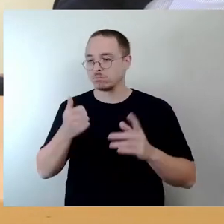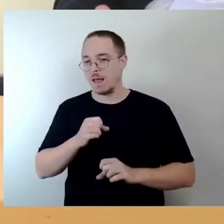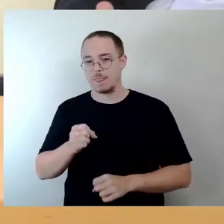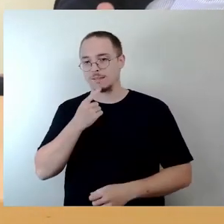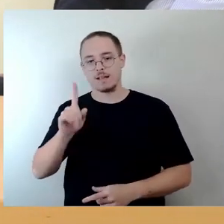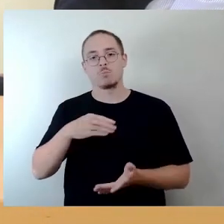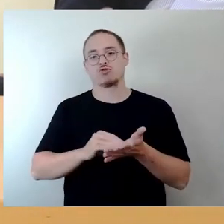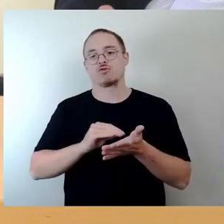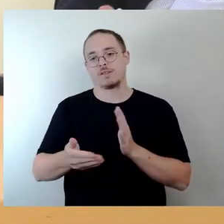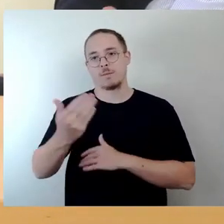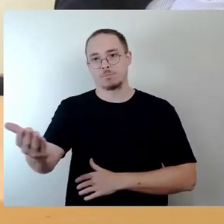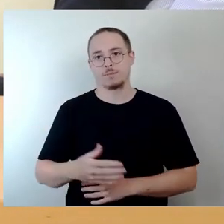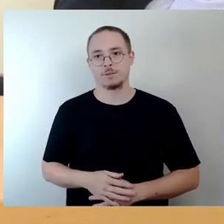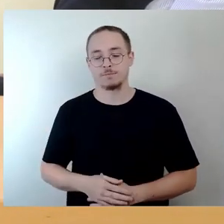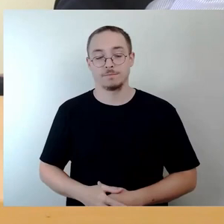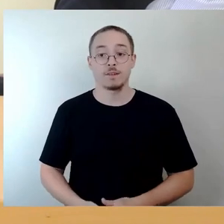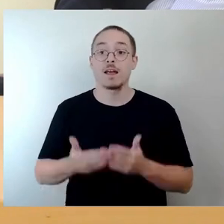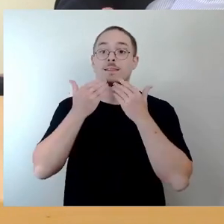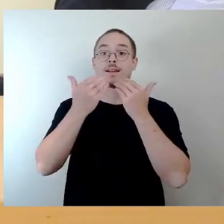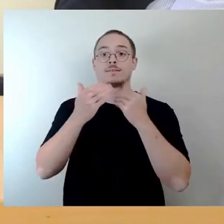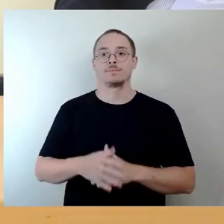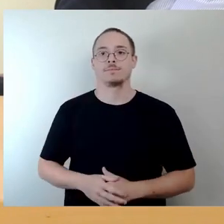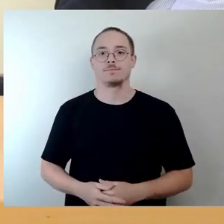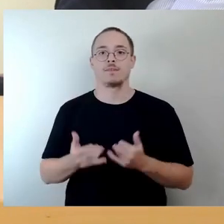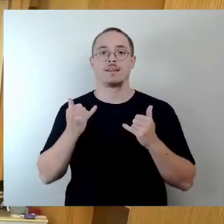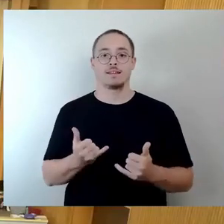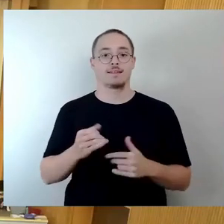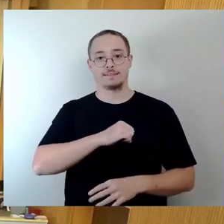Okay, dann machen wir weiter mit Anja Abel, Fraktion Die Linke.